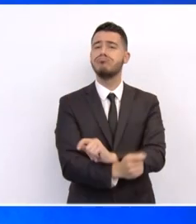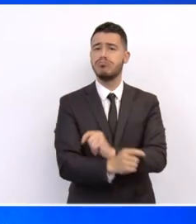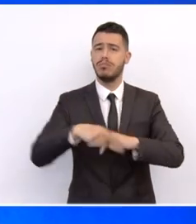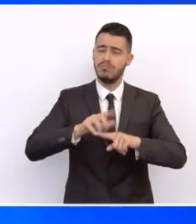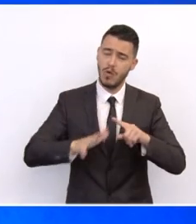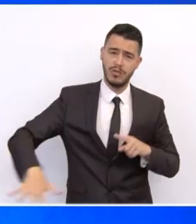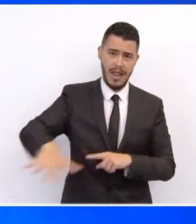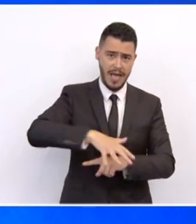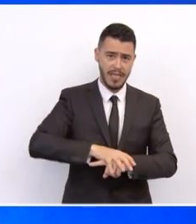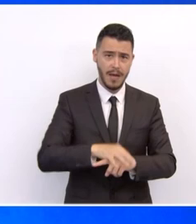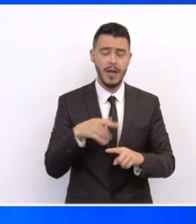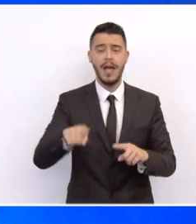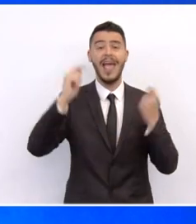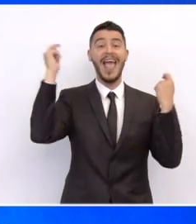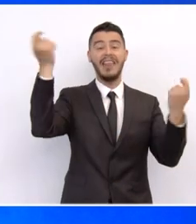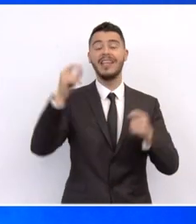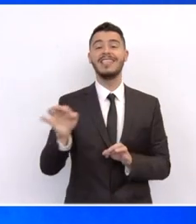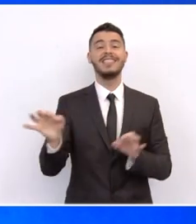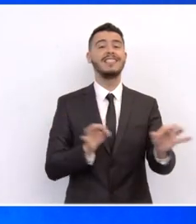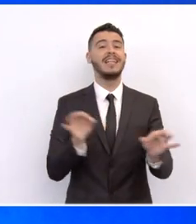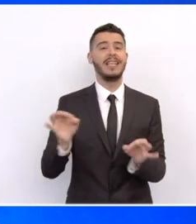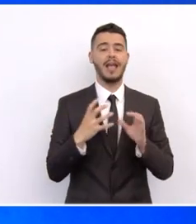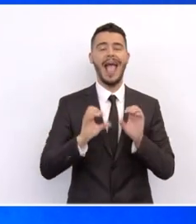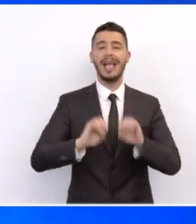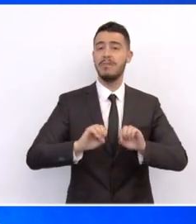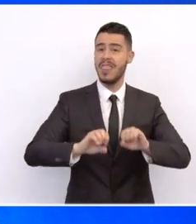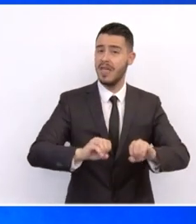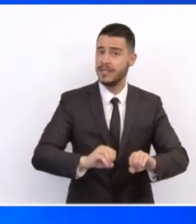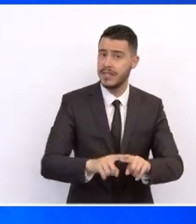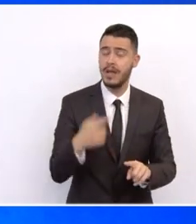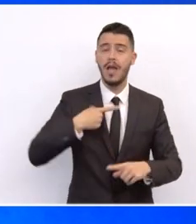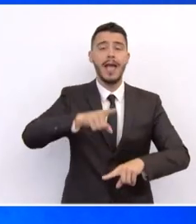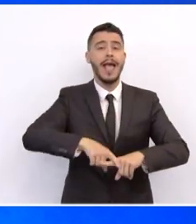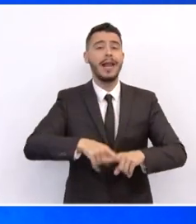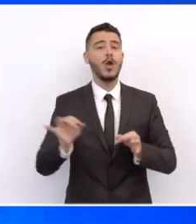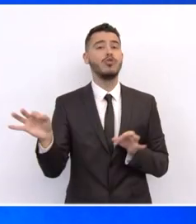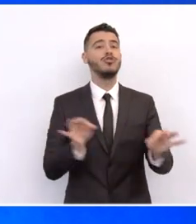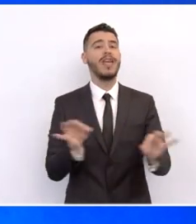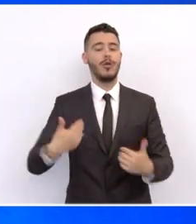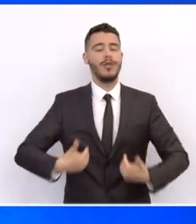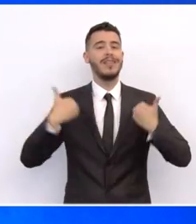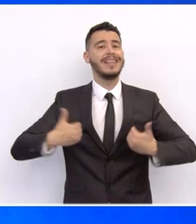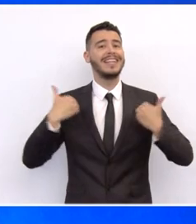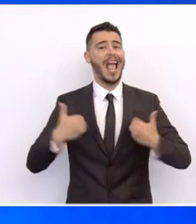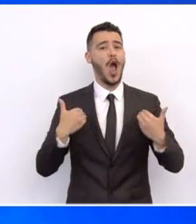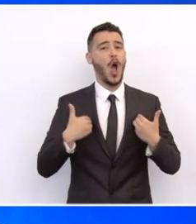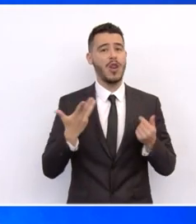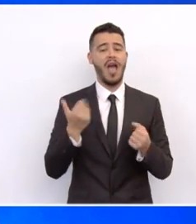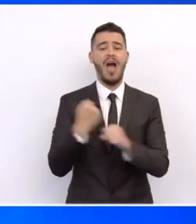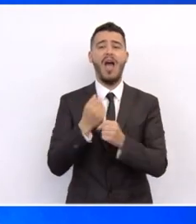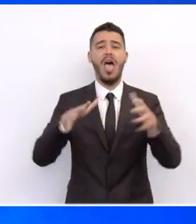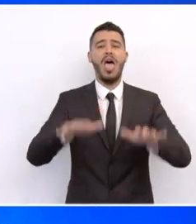της χώρας, την Εθνική Στρατηγική για την Άναδοτη Εκπαίδευση, το Ελληνικό Σχέδιο Εγγύησης για την Πρόοδη της Απασχόλησης, της